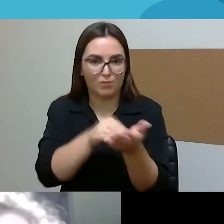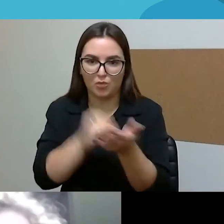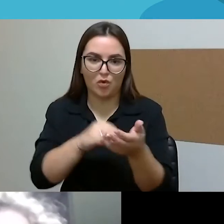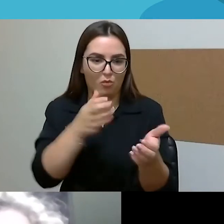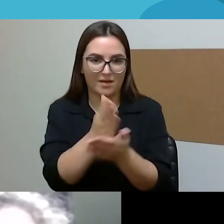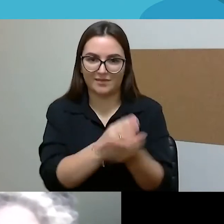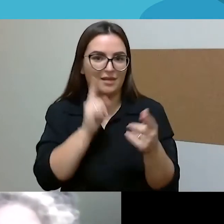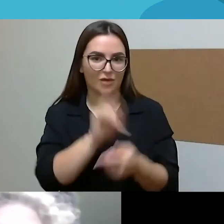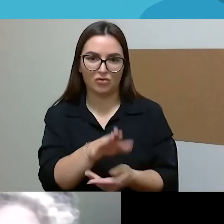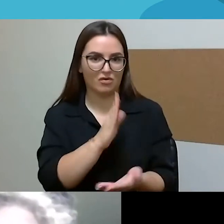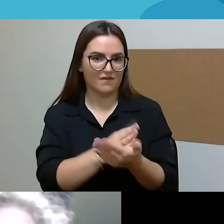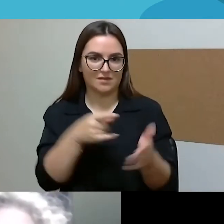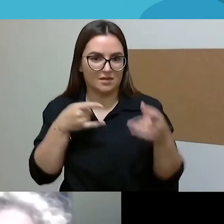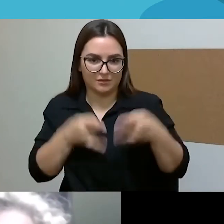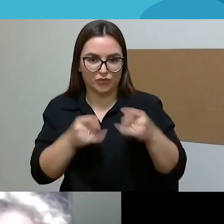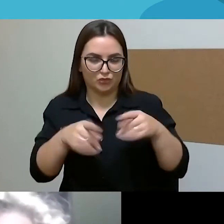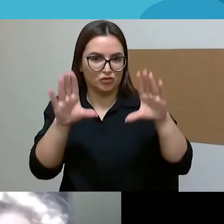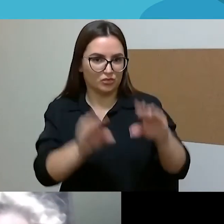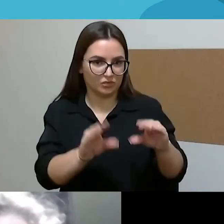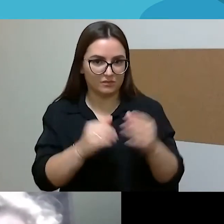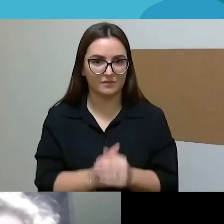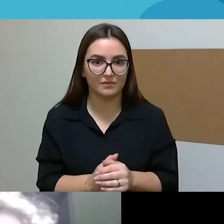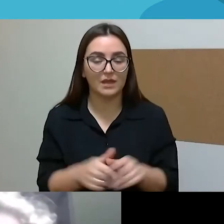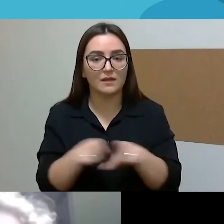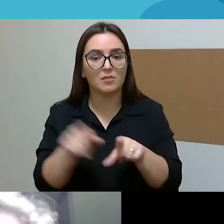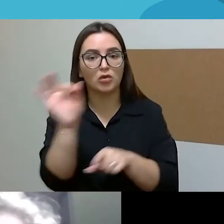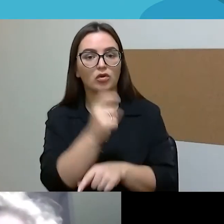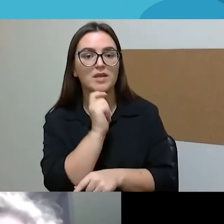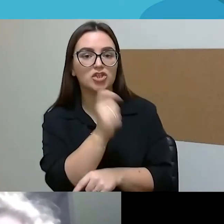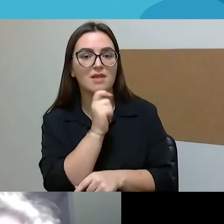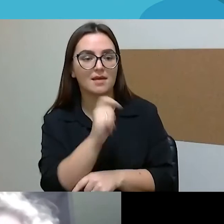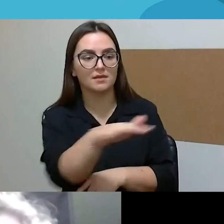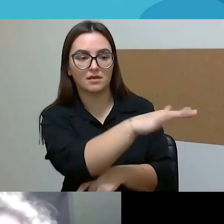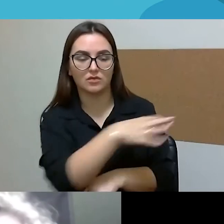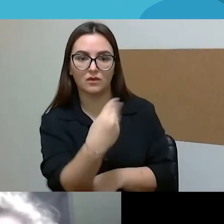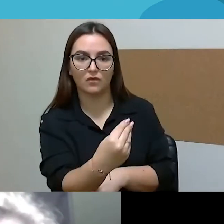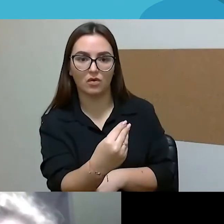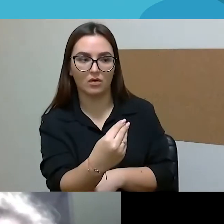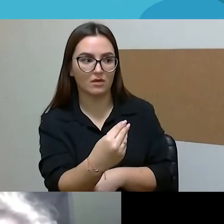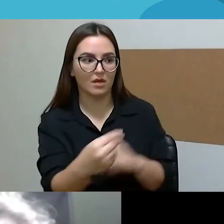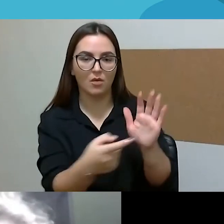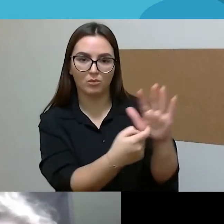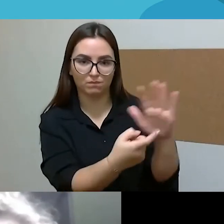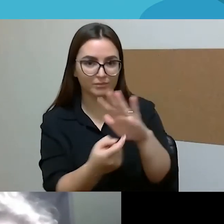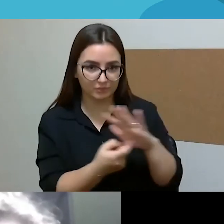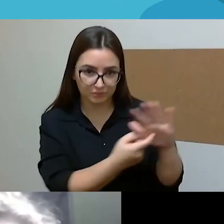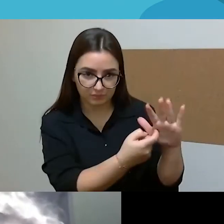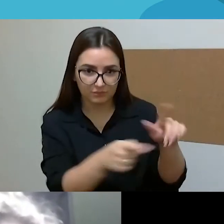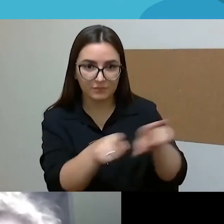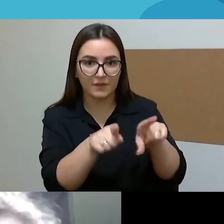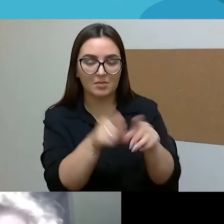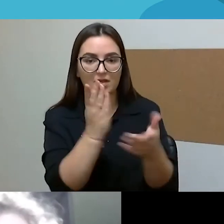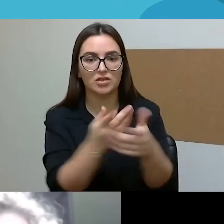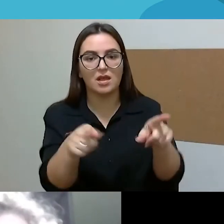kas man kryto į ekis, kalbant apie tą žiniasklaidos monitoringą, kur man atrodo, kad mes irgi vis dar turim tą tokią patriarhališką